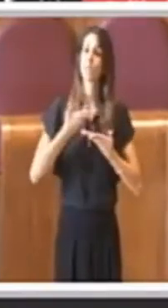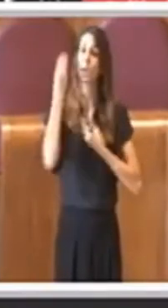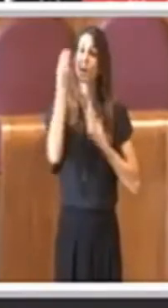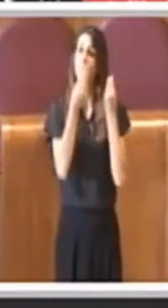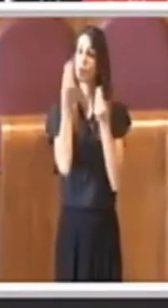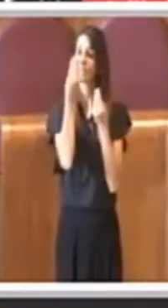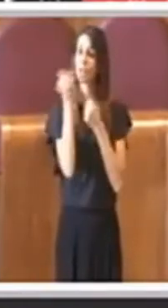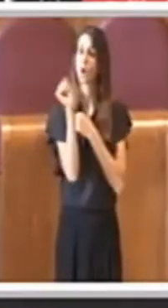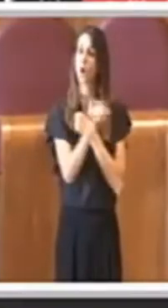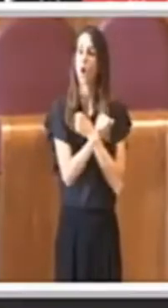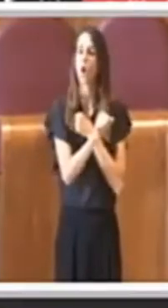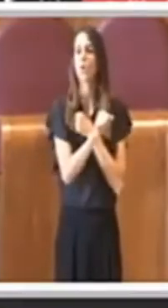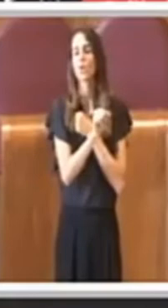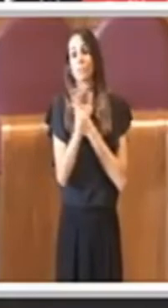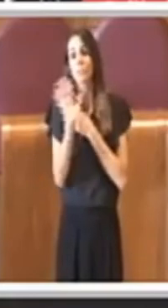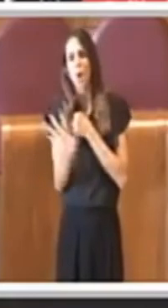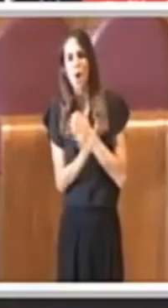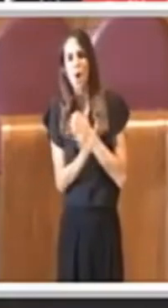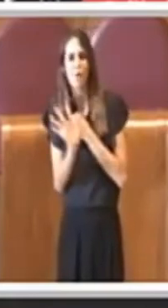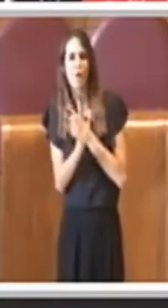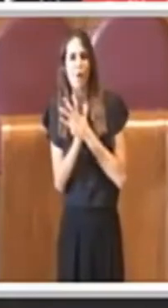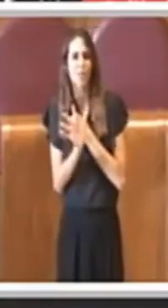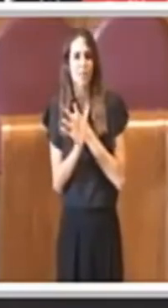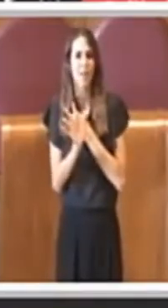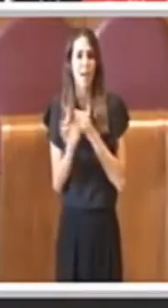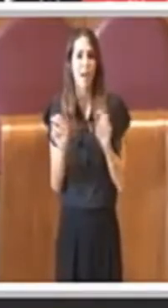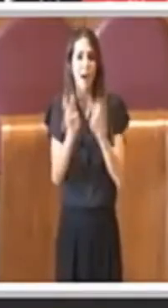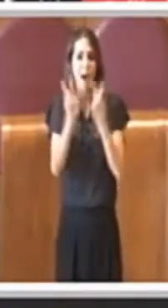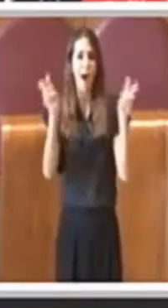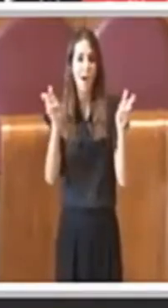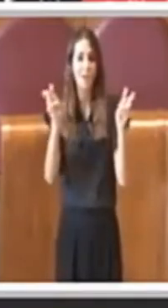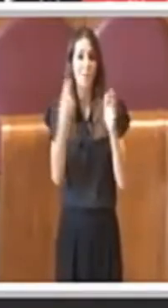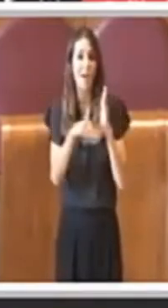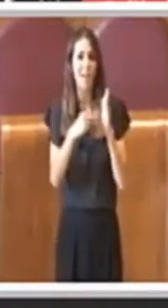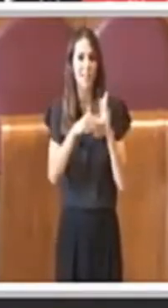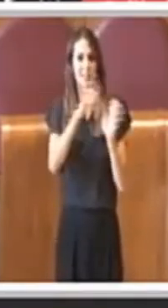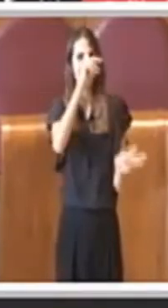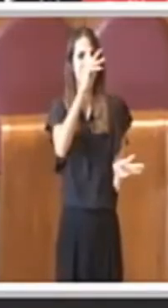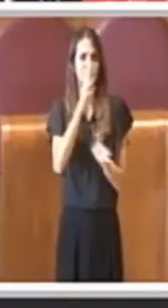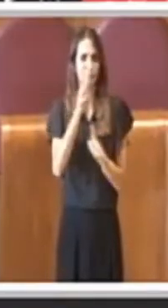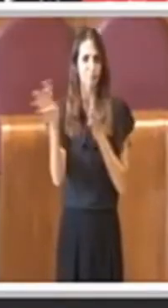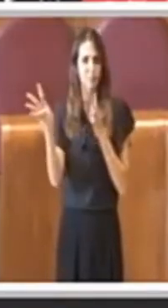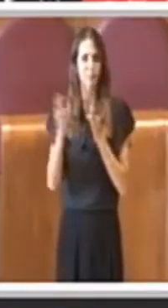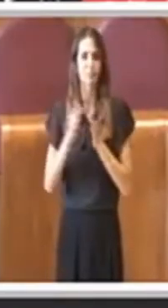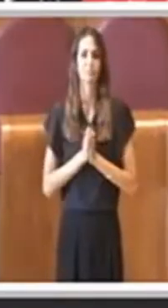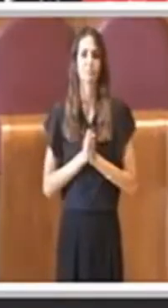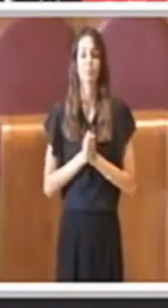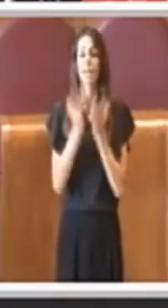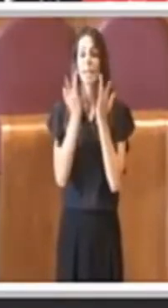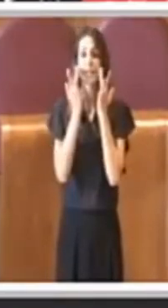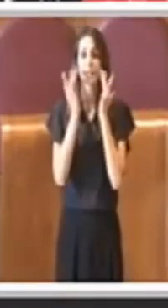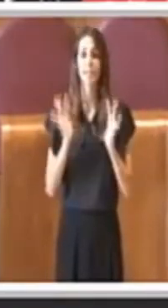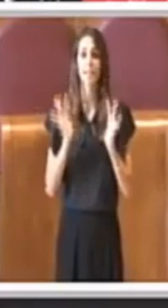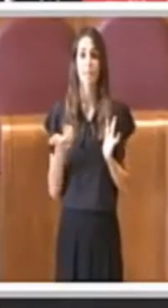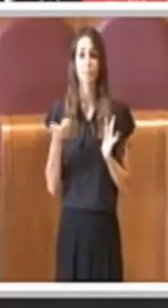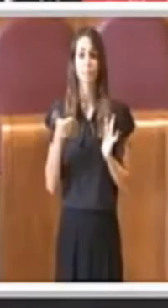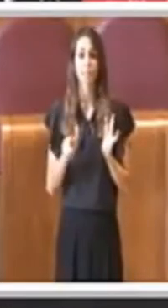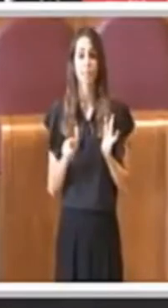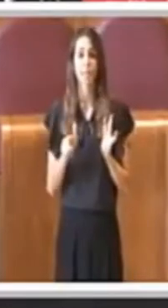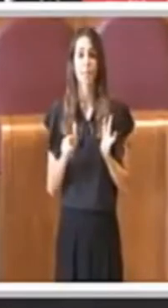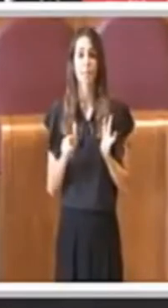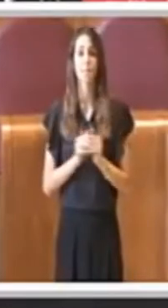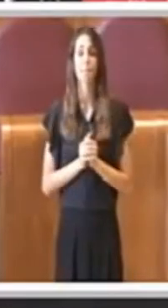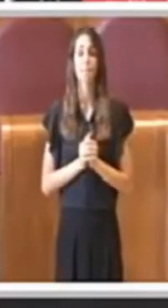hanno probabilmente frainteso il contenuto dell'articolo. Semplicemente perché l